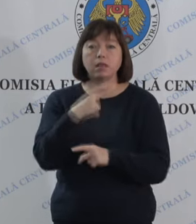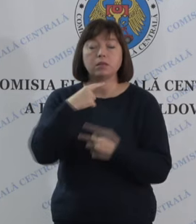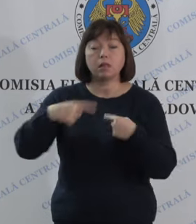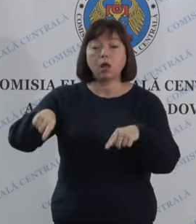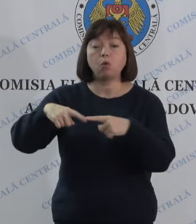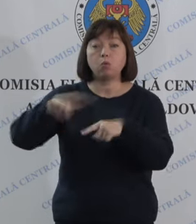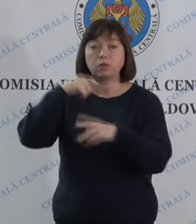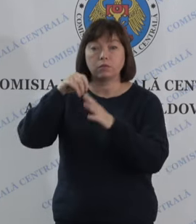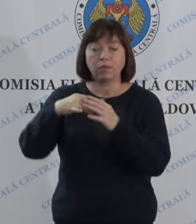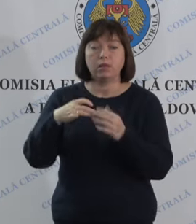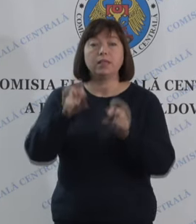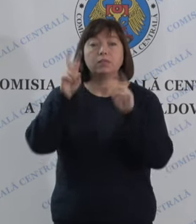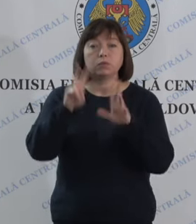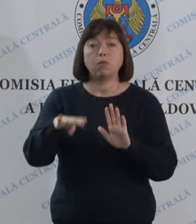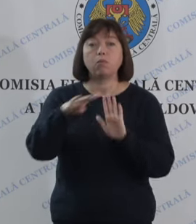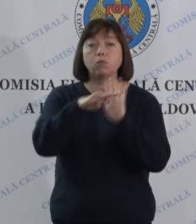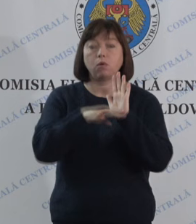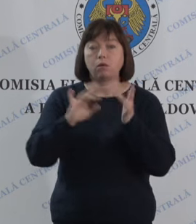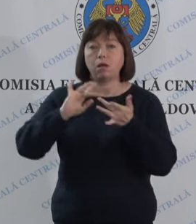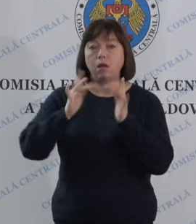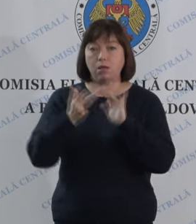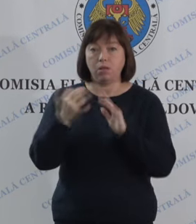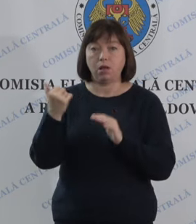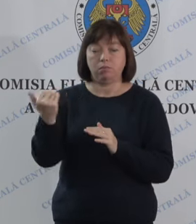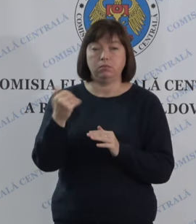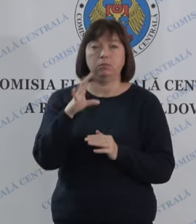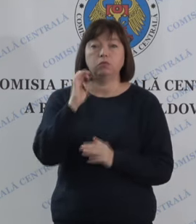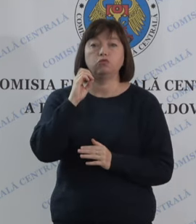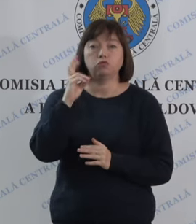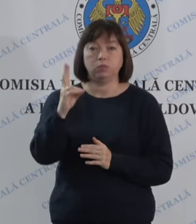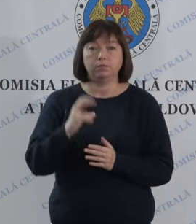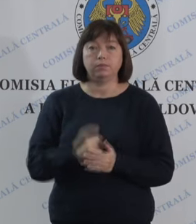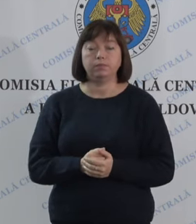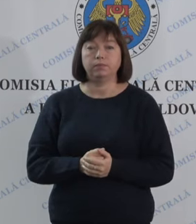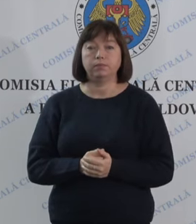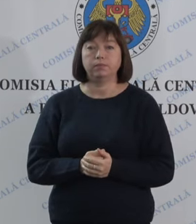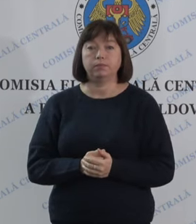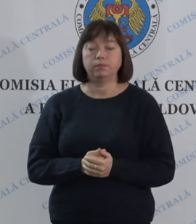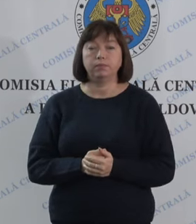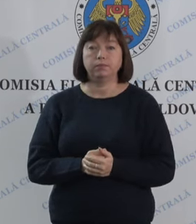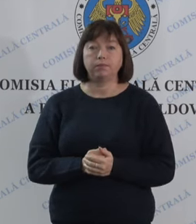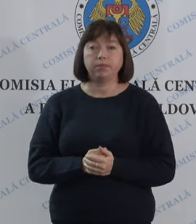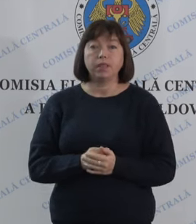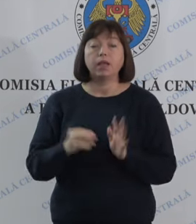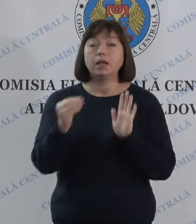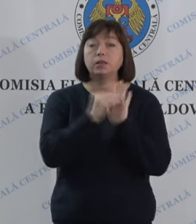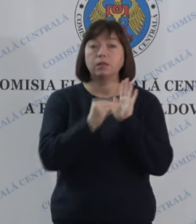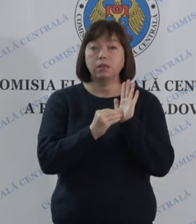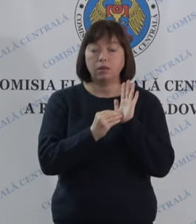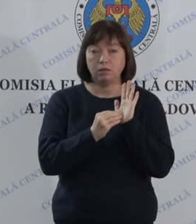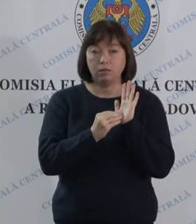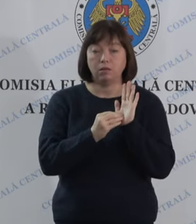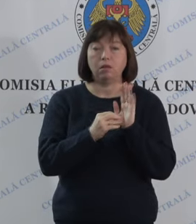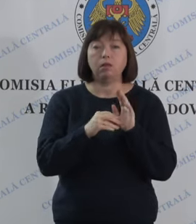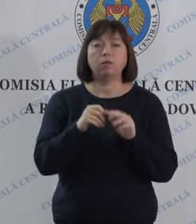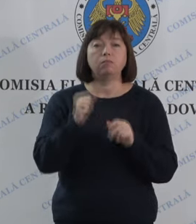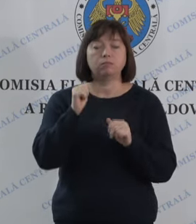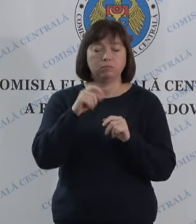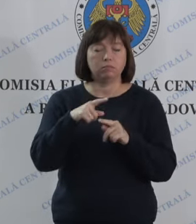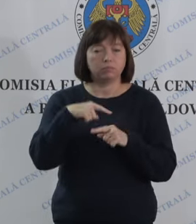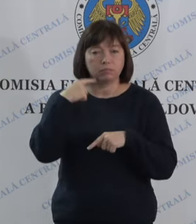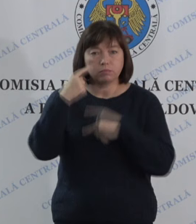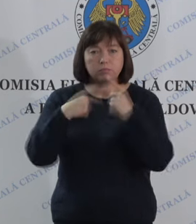pe platforma dedicată a Comisiei Electorale Centrale. Datele sunt actualizate